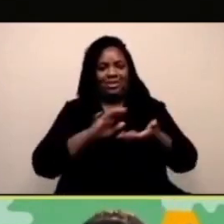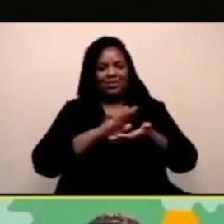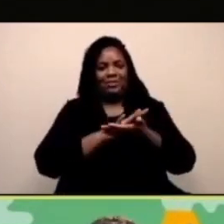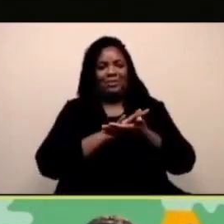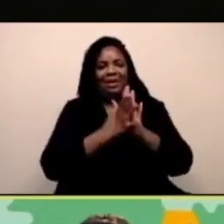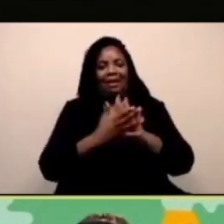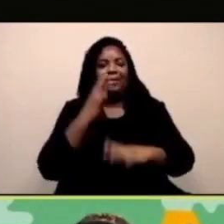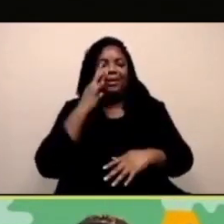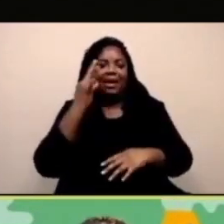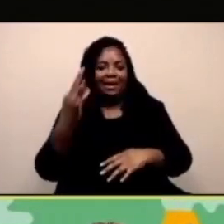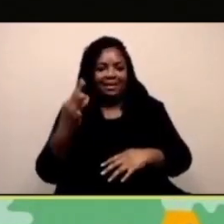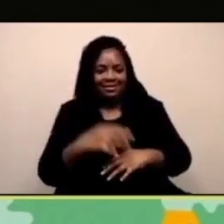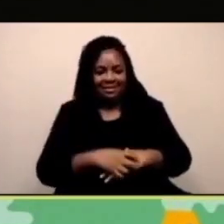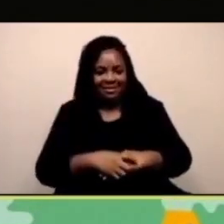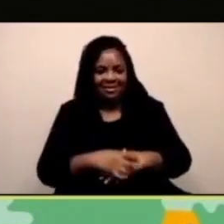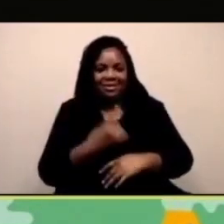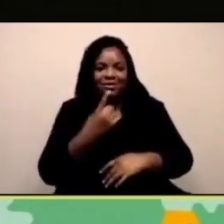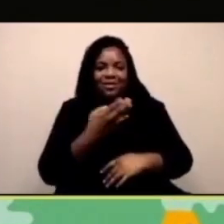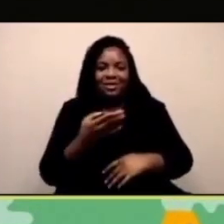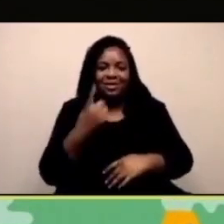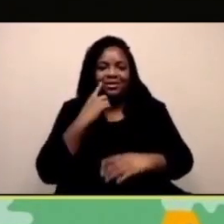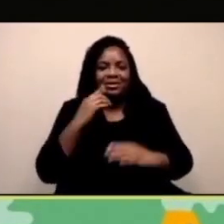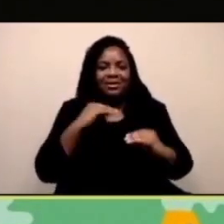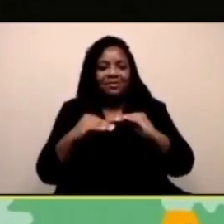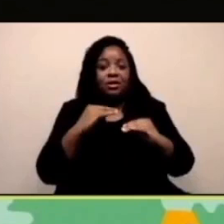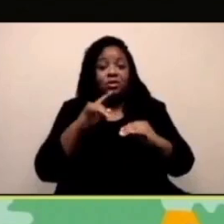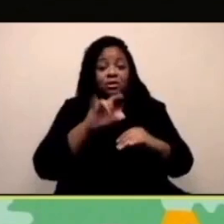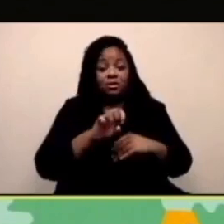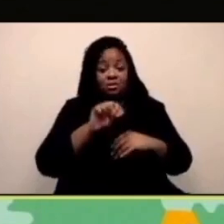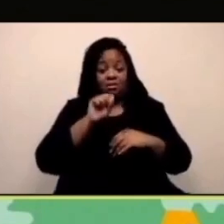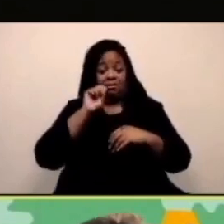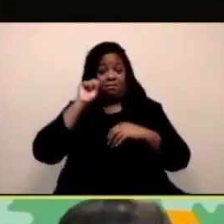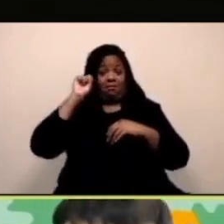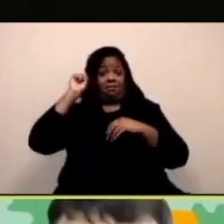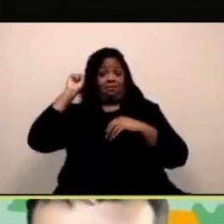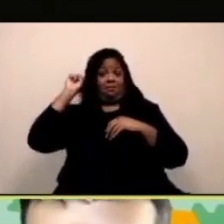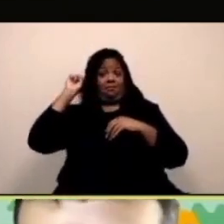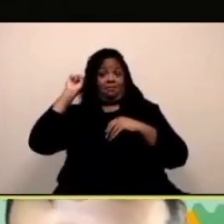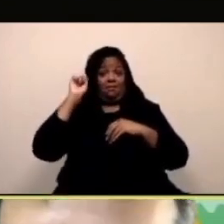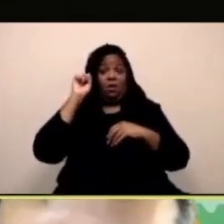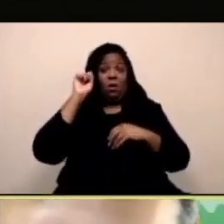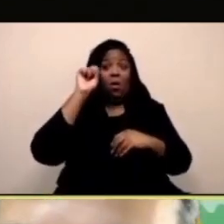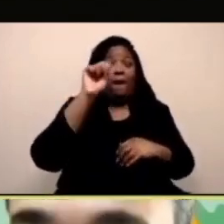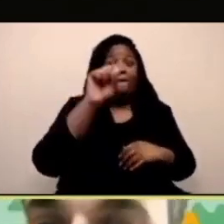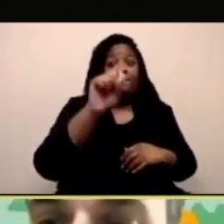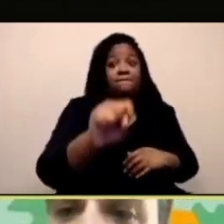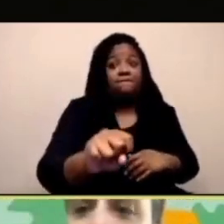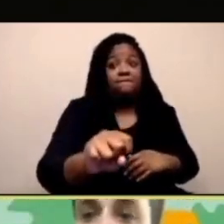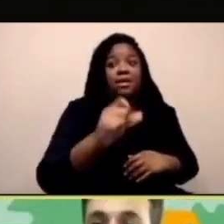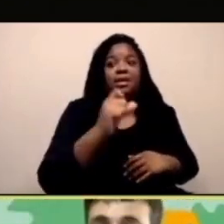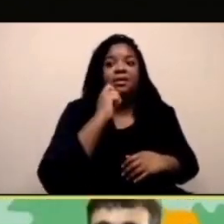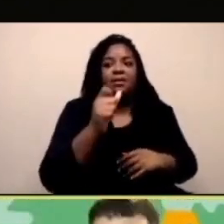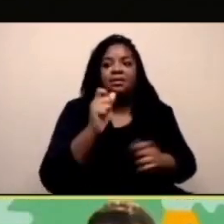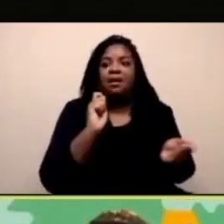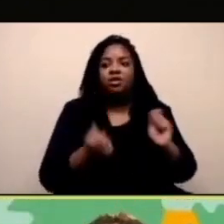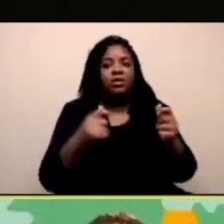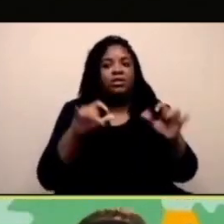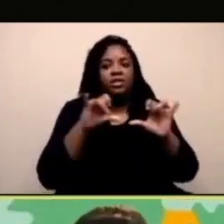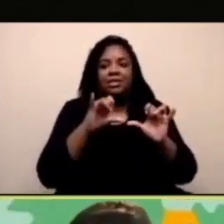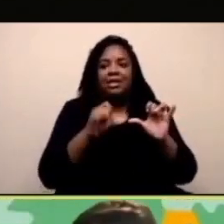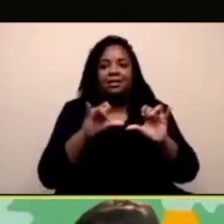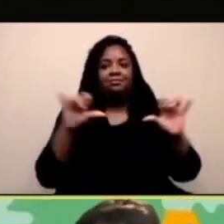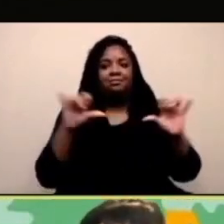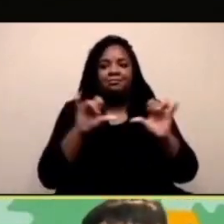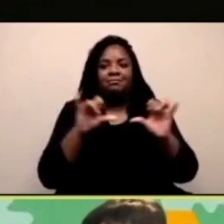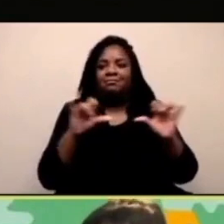girarle insieme alla mia testa. Adesso si inclinano. Adesso sono come una piccola creatura, ma quando mi allontano,